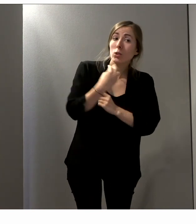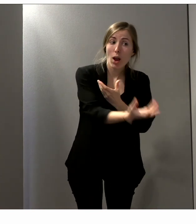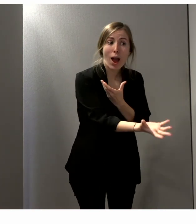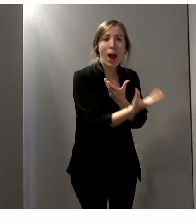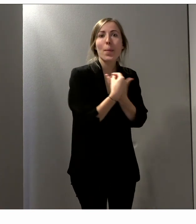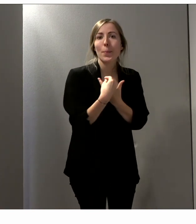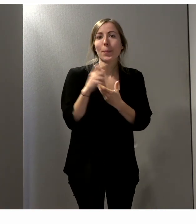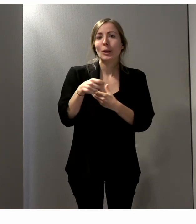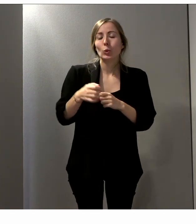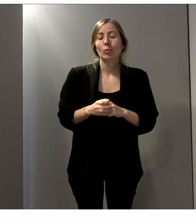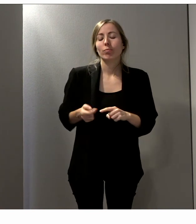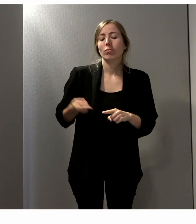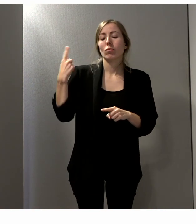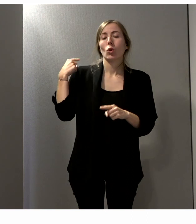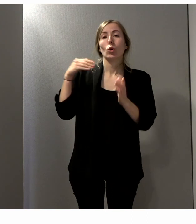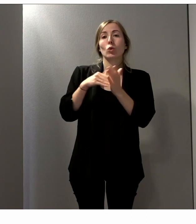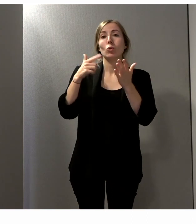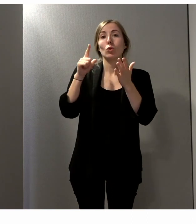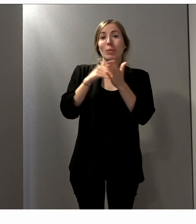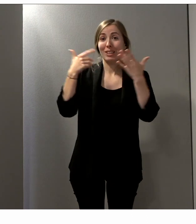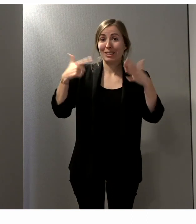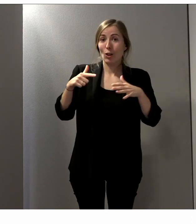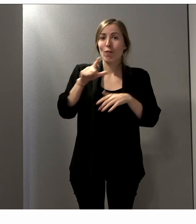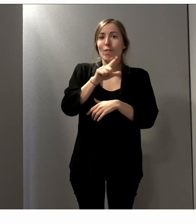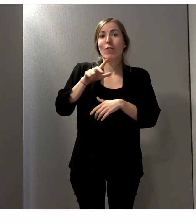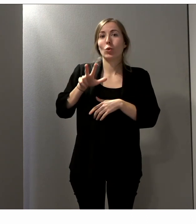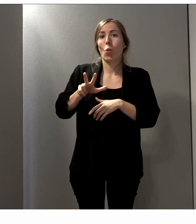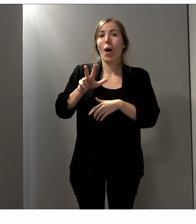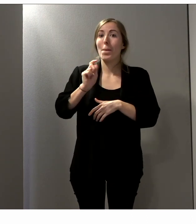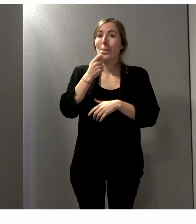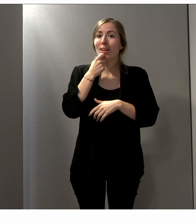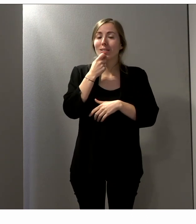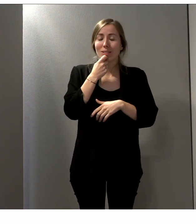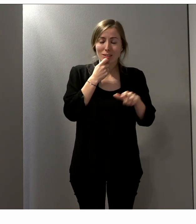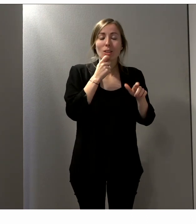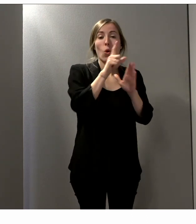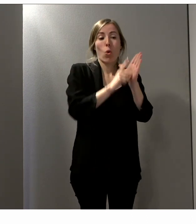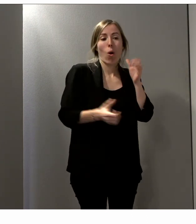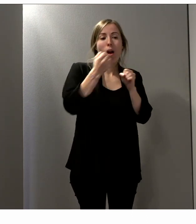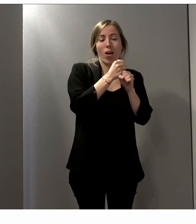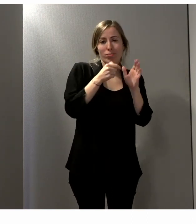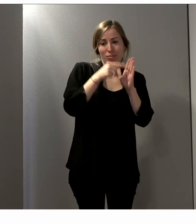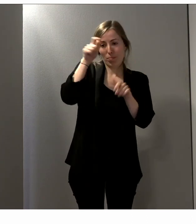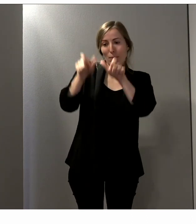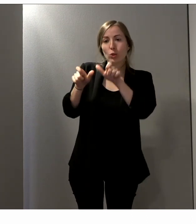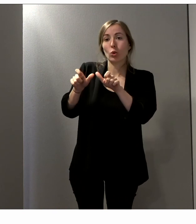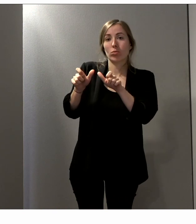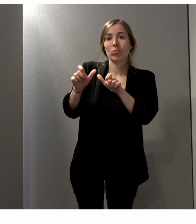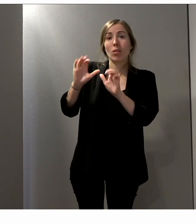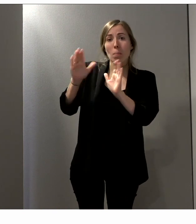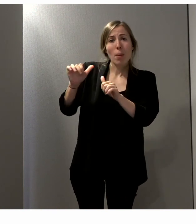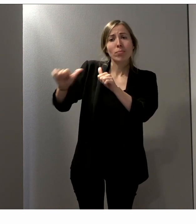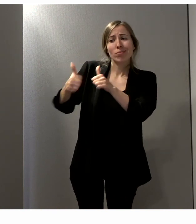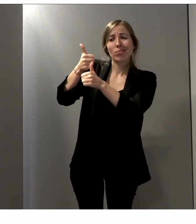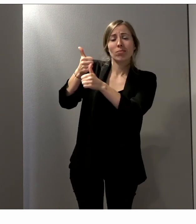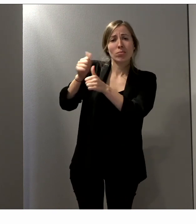la loi du 23 mars 2019 qui a instauré le droit de vote pour les personnes qui ont été placées sous tutelle, il y a eu l